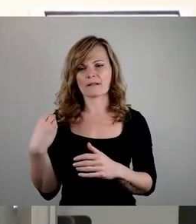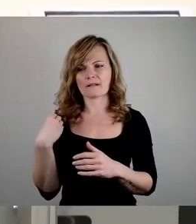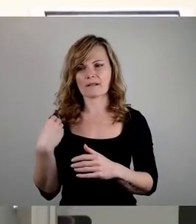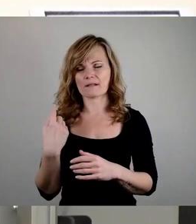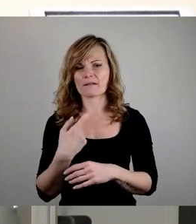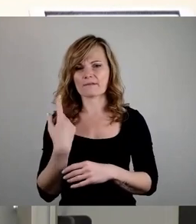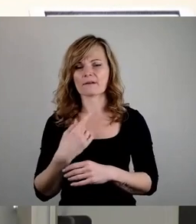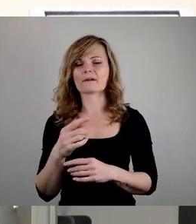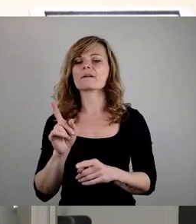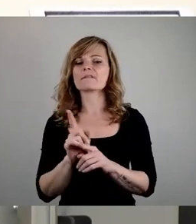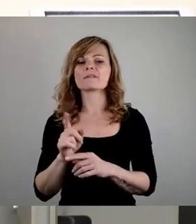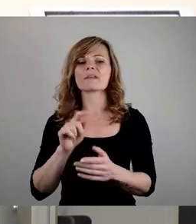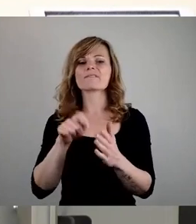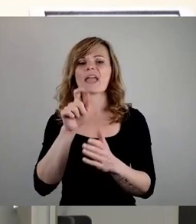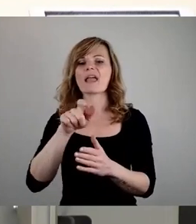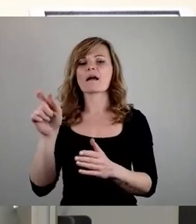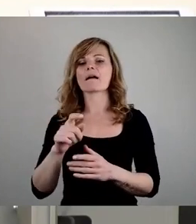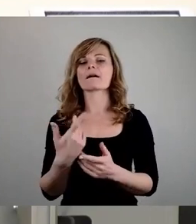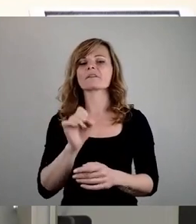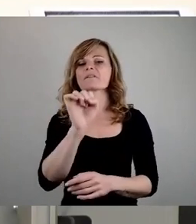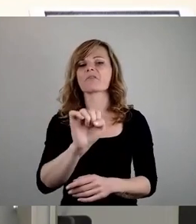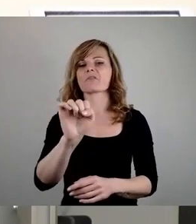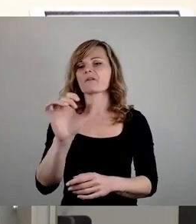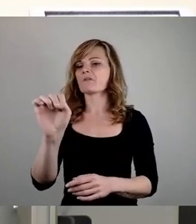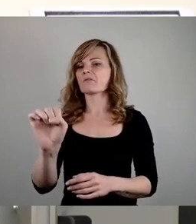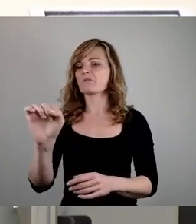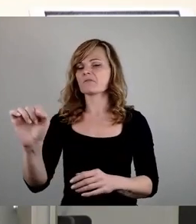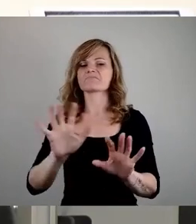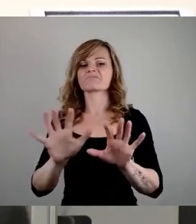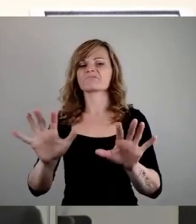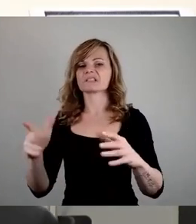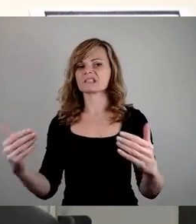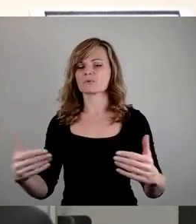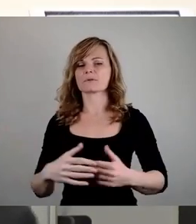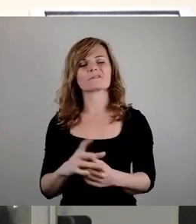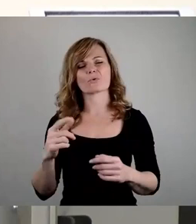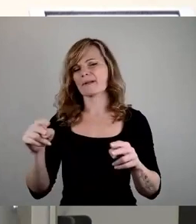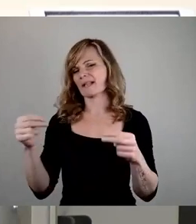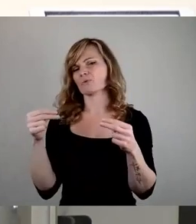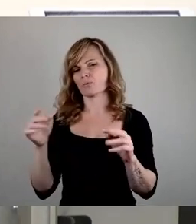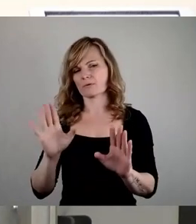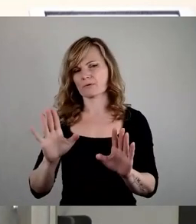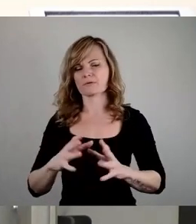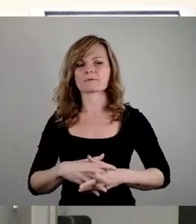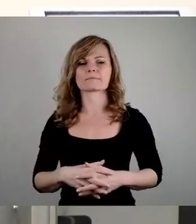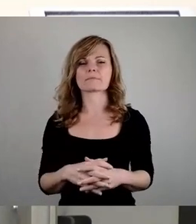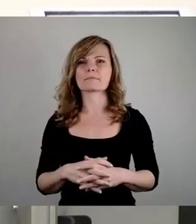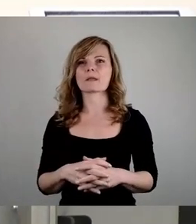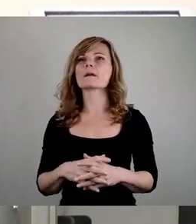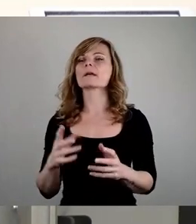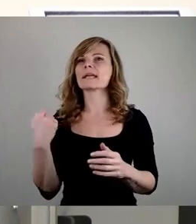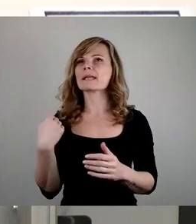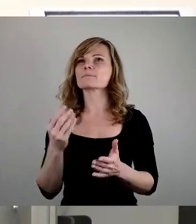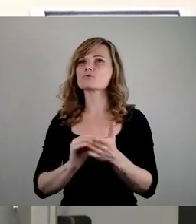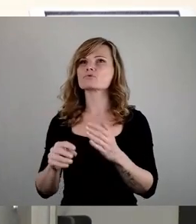der Wähler streuen. Ich möchte noch mal den Blick ein kleines Stück zurückwerfen. Wir haben gerade einen Schulnetzplan beschlossen.